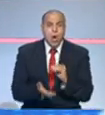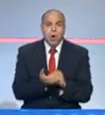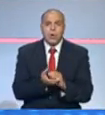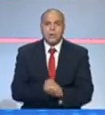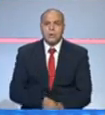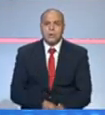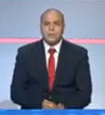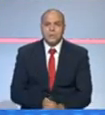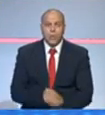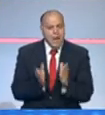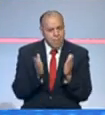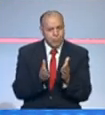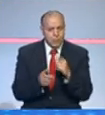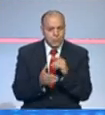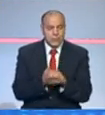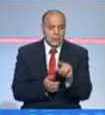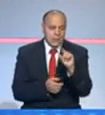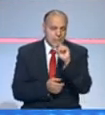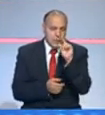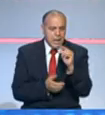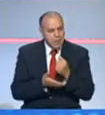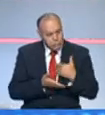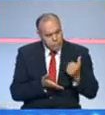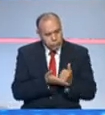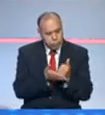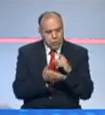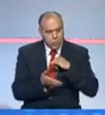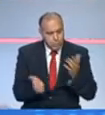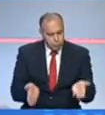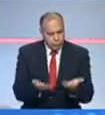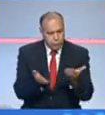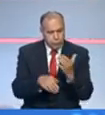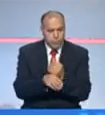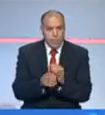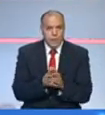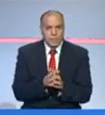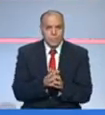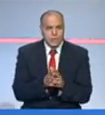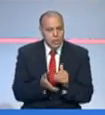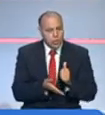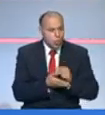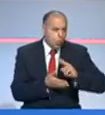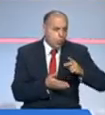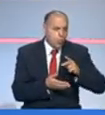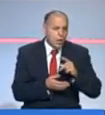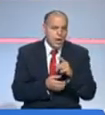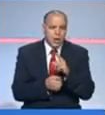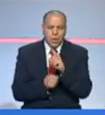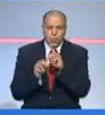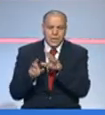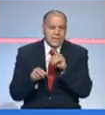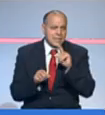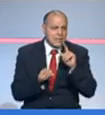المستوصفات المتاحة أنا نسجحهم باش يلقحوا ونسجح الأخرين من 15 إلى 17